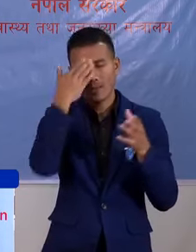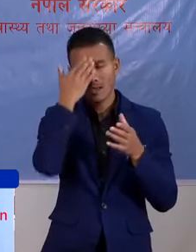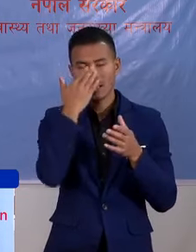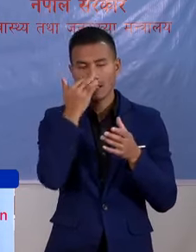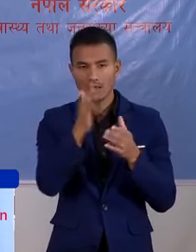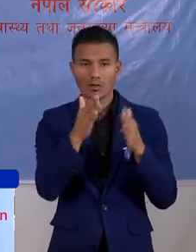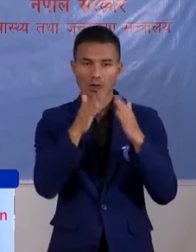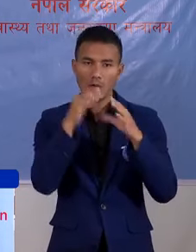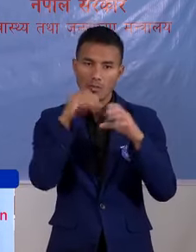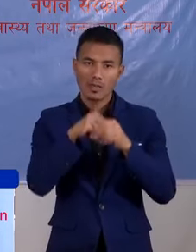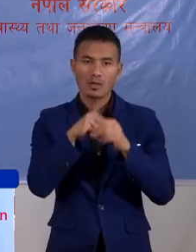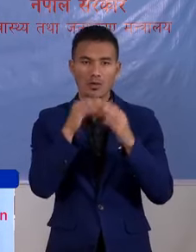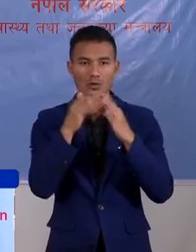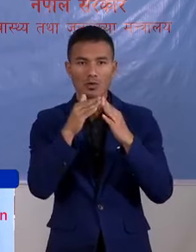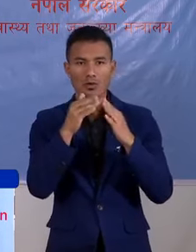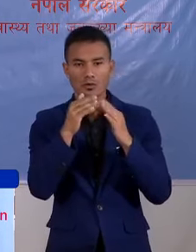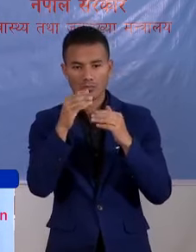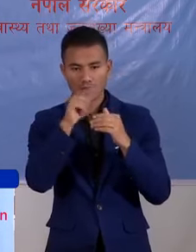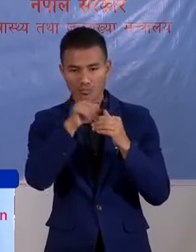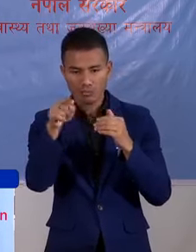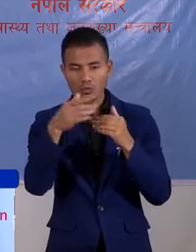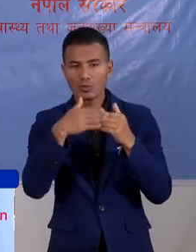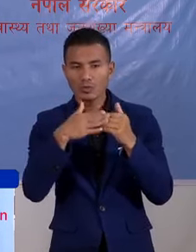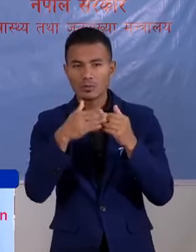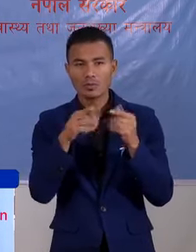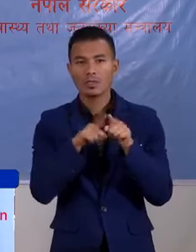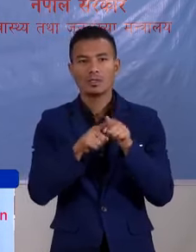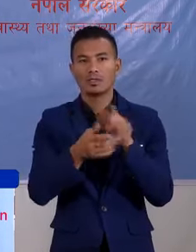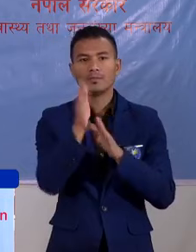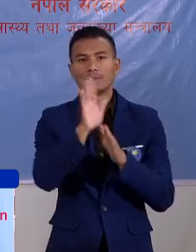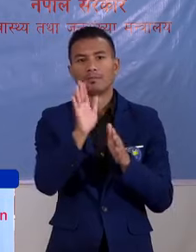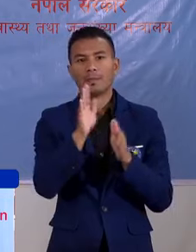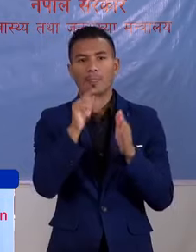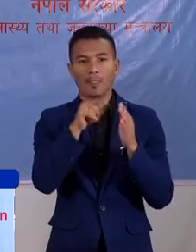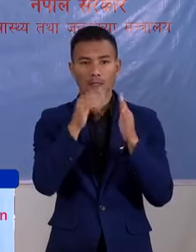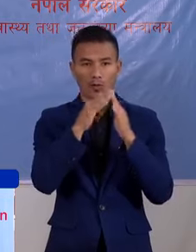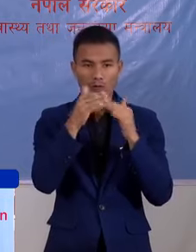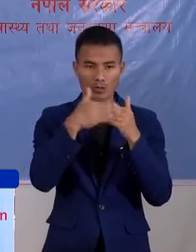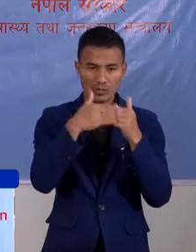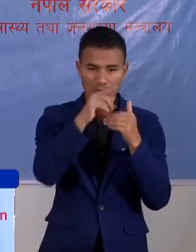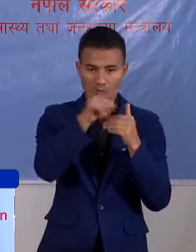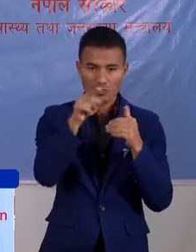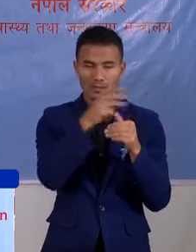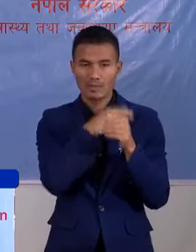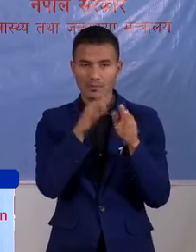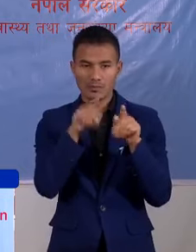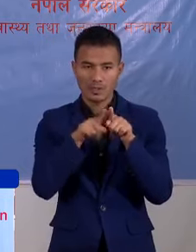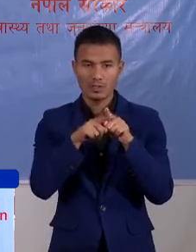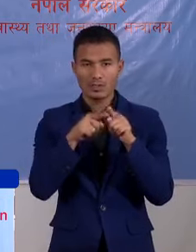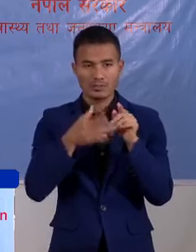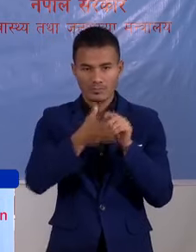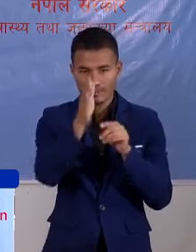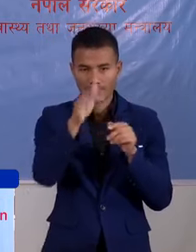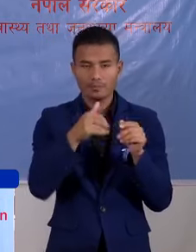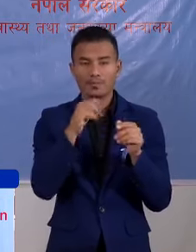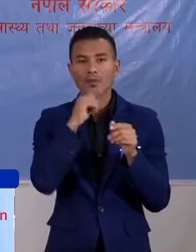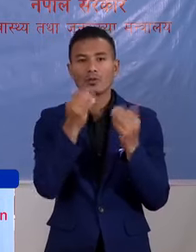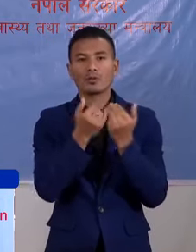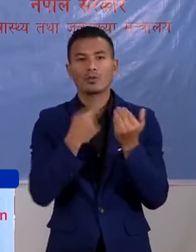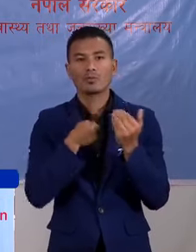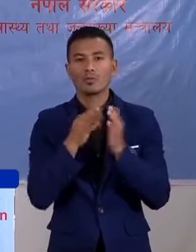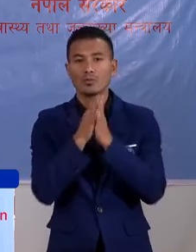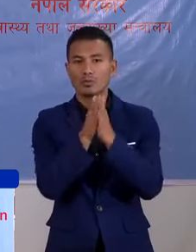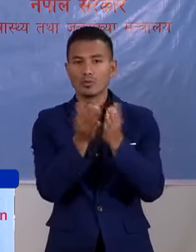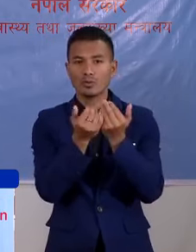दहरी घरमा आफनो घरमान अरको छार्चे मेकामा पनी नगय दिन वाला रच छार्चे मेकी ले पनी अरको घरमा नगय दिन आको लाई आगरा आपील